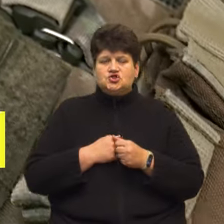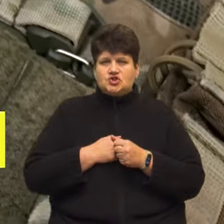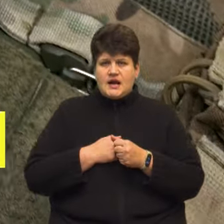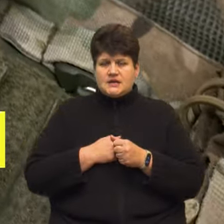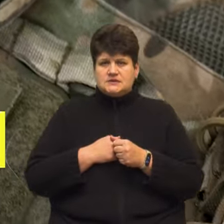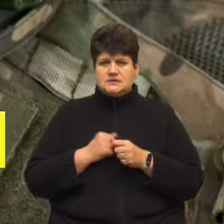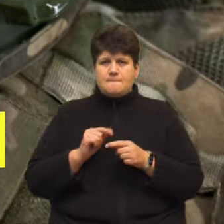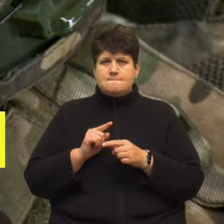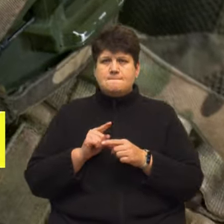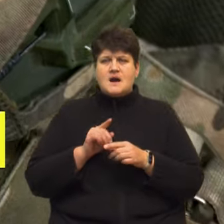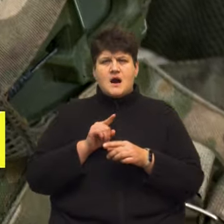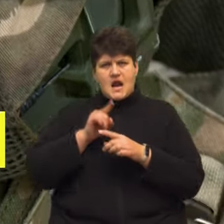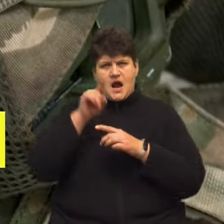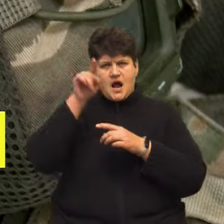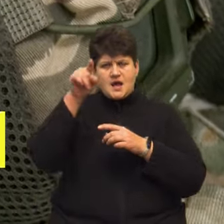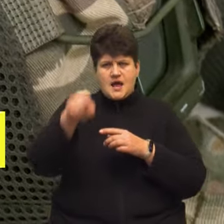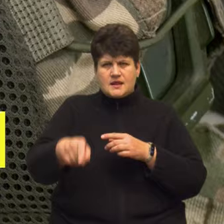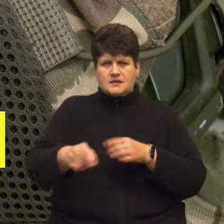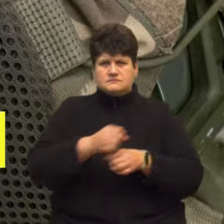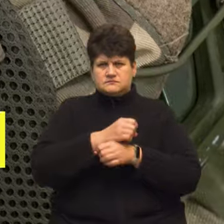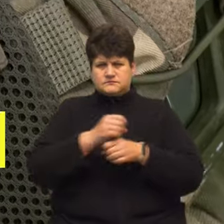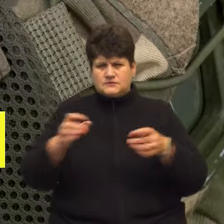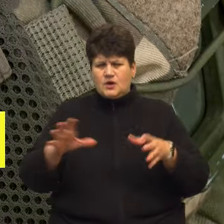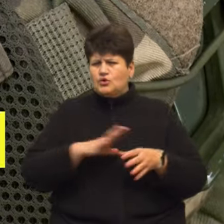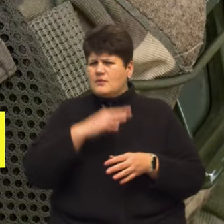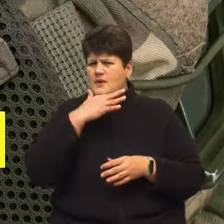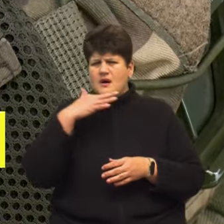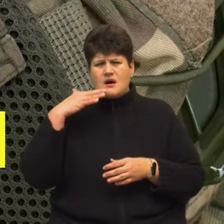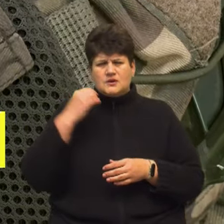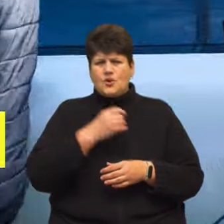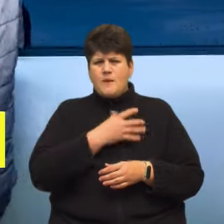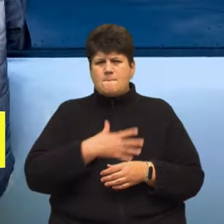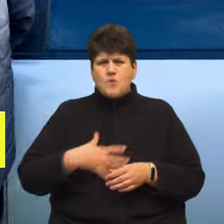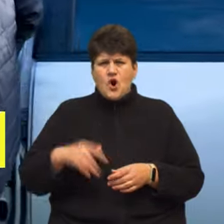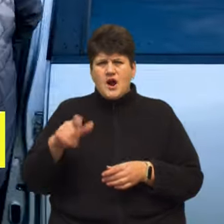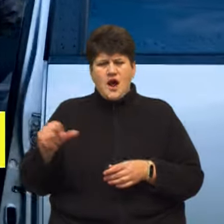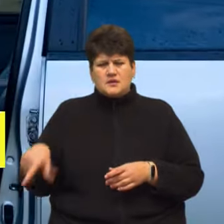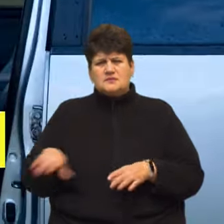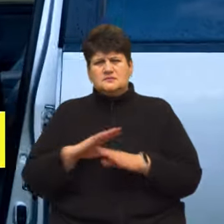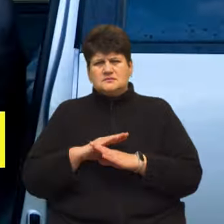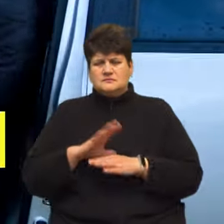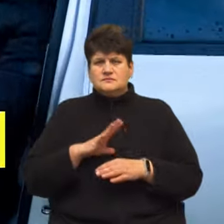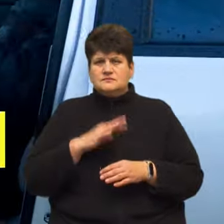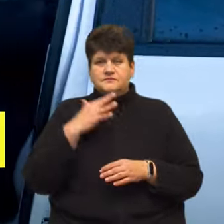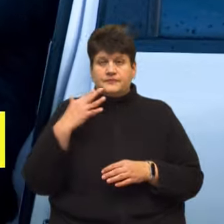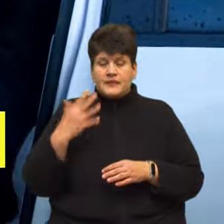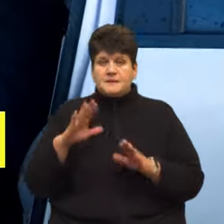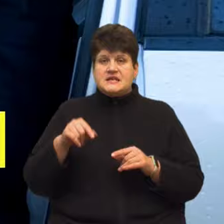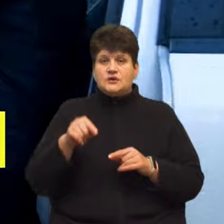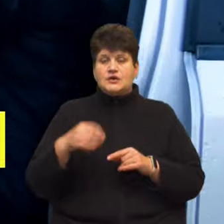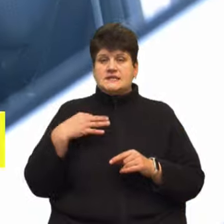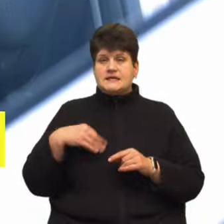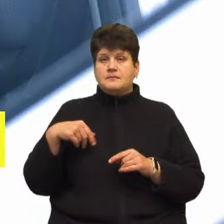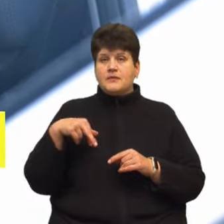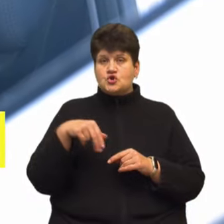балістична ракета, де дуже багато було поранених і смертей. Після того, як син пішов на фронт, священник вирішив